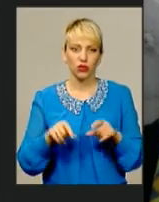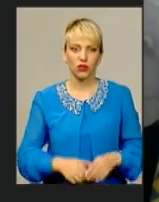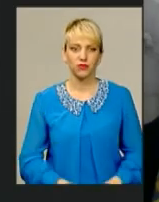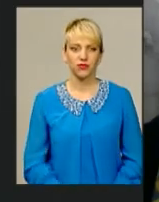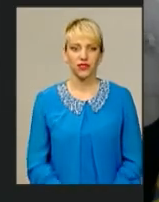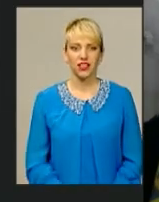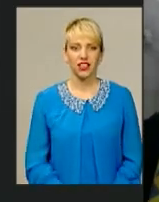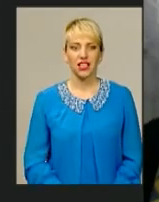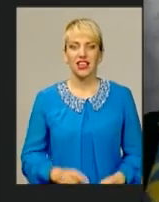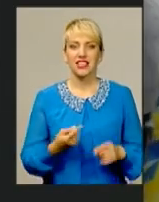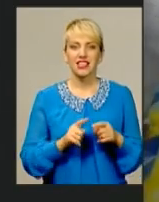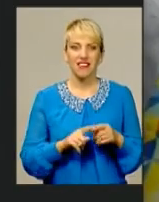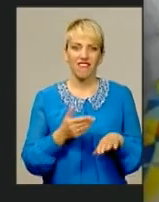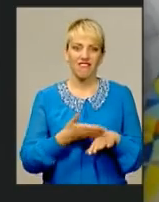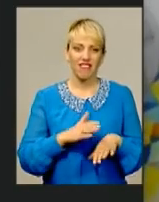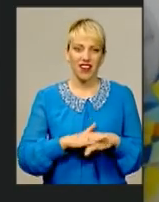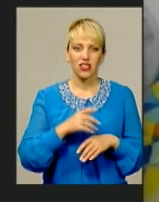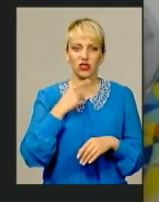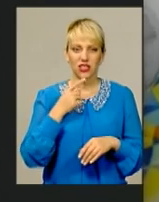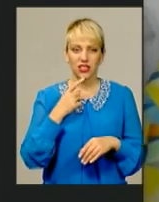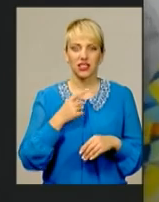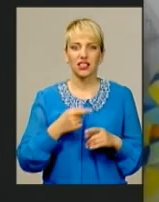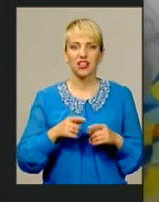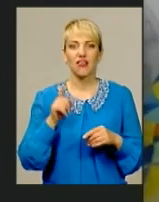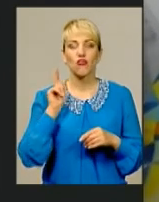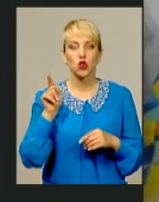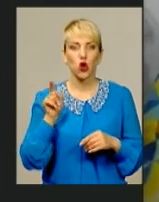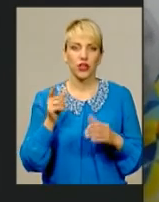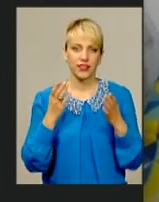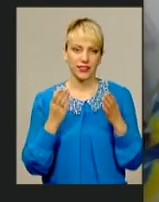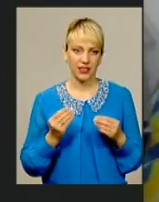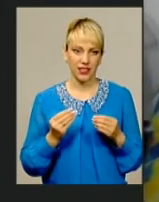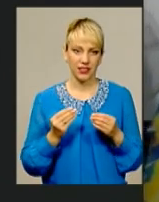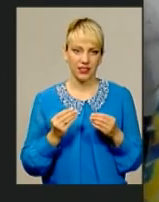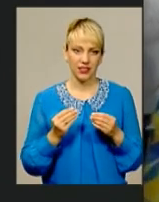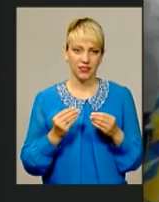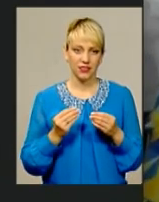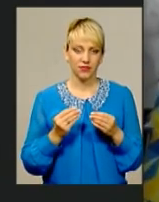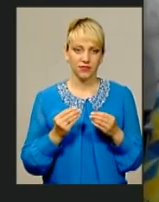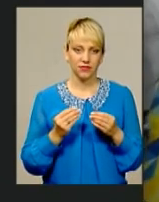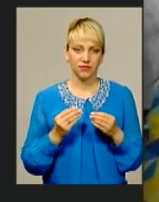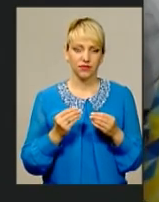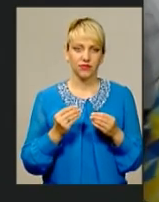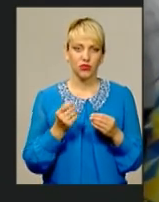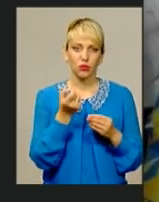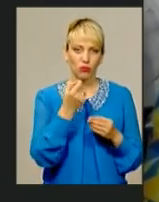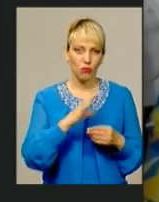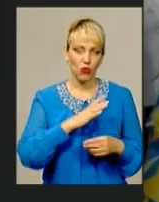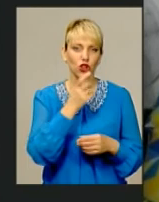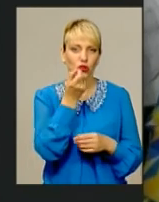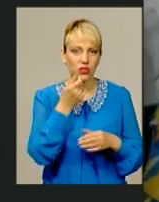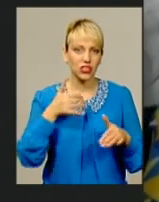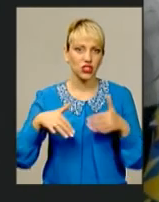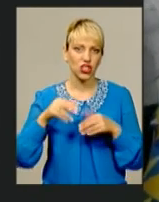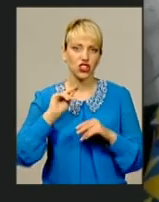Це важко сказати. Напевно, в той день ми були чуть слабші за росіянок. І сподіваємось,